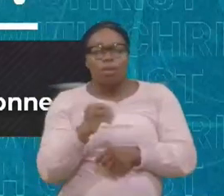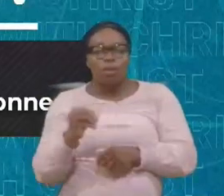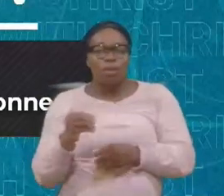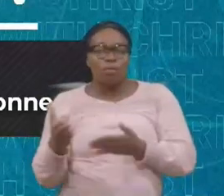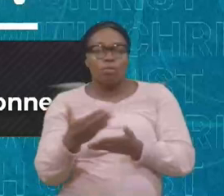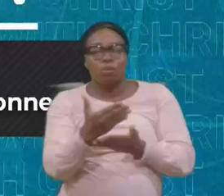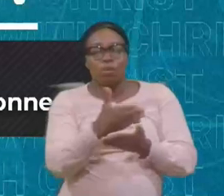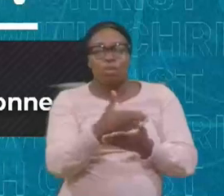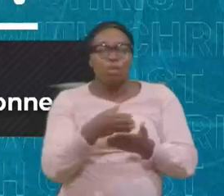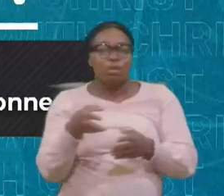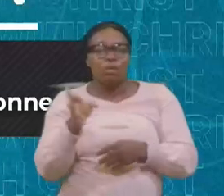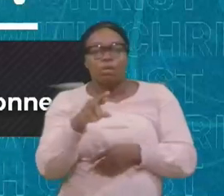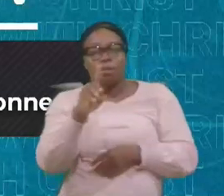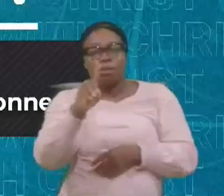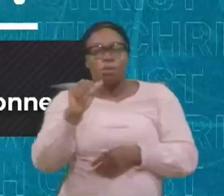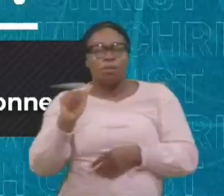Rapidement,